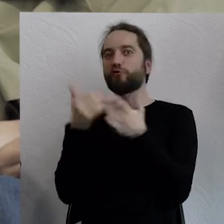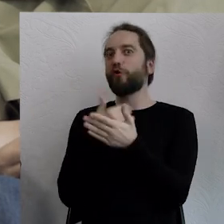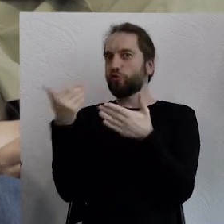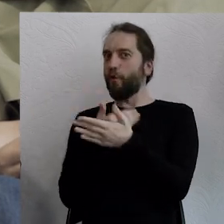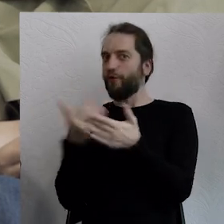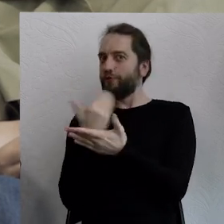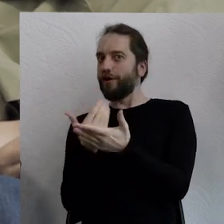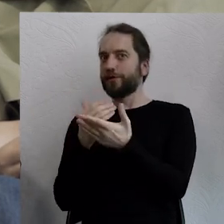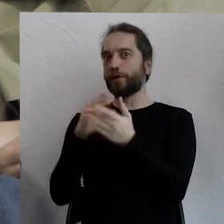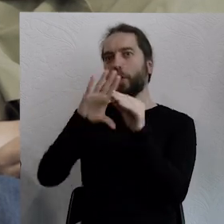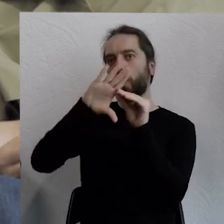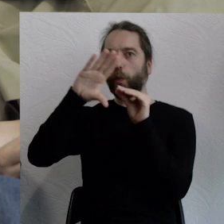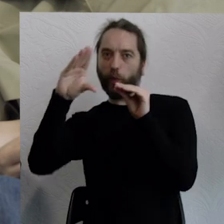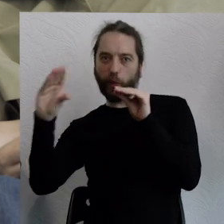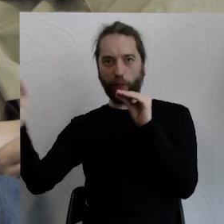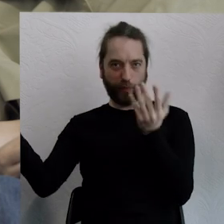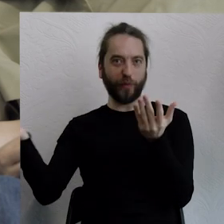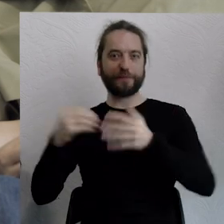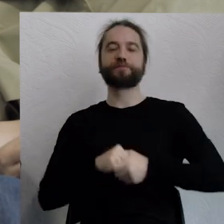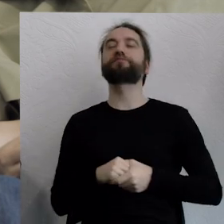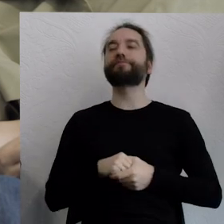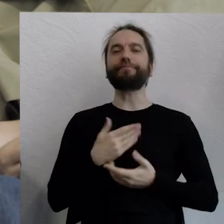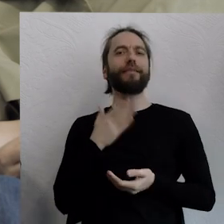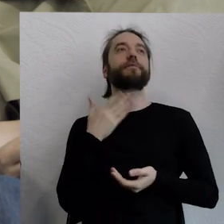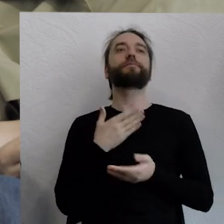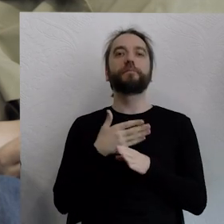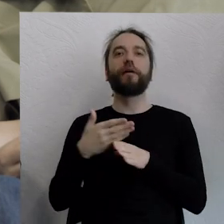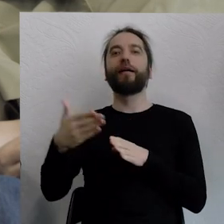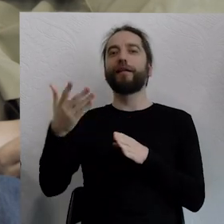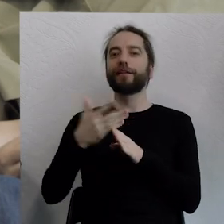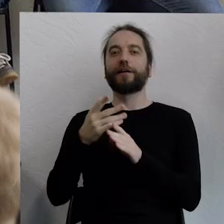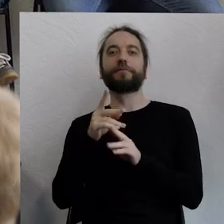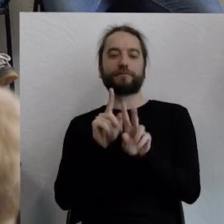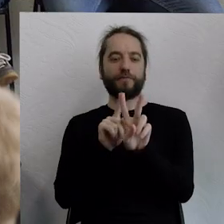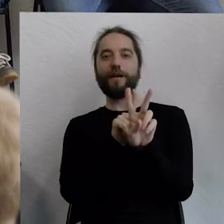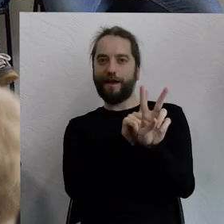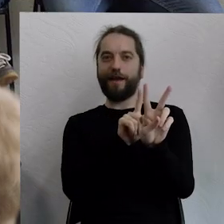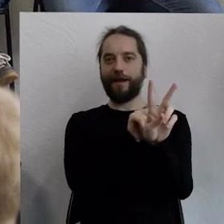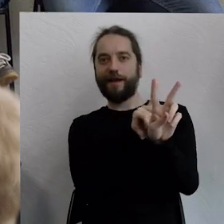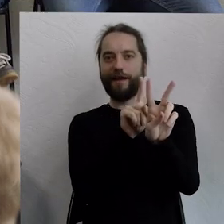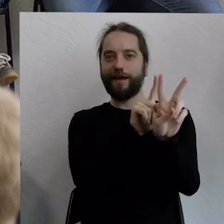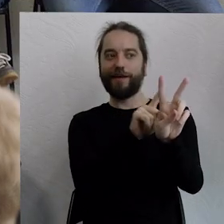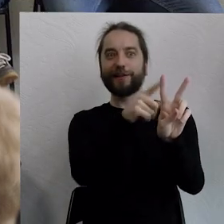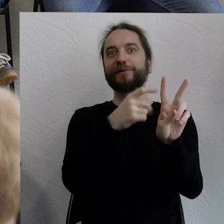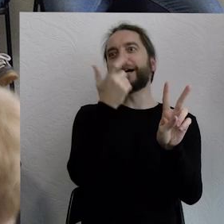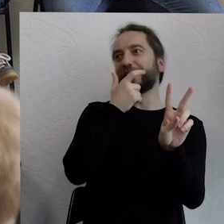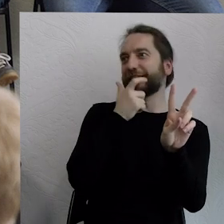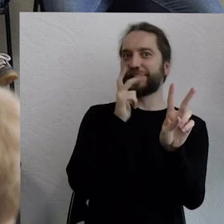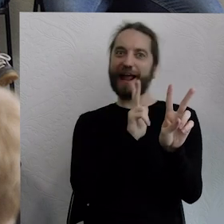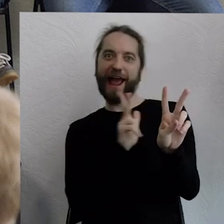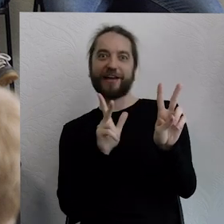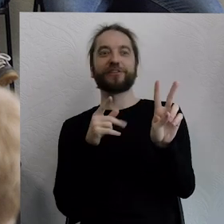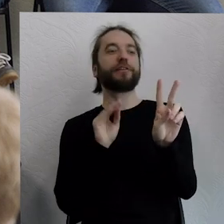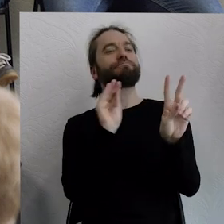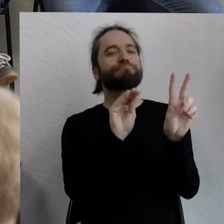tramwajów. Idziemy dalej, idę za tymi mężczyznami, do których się uśmiechają przychodnie. Czasami